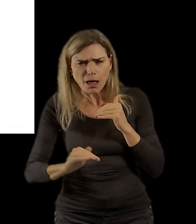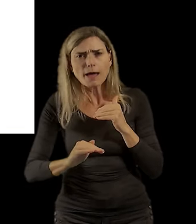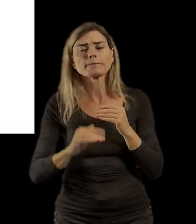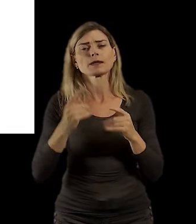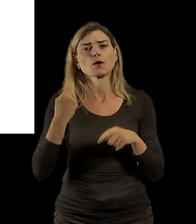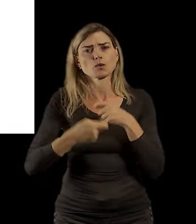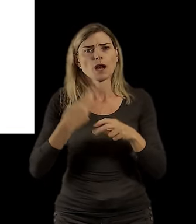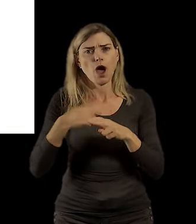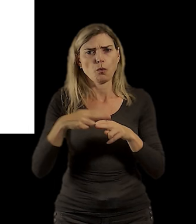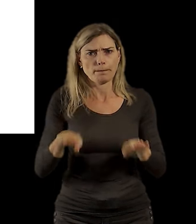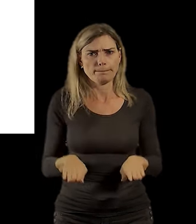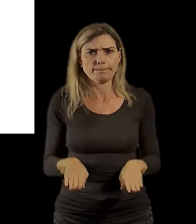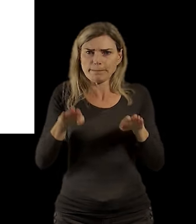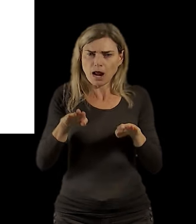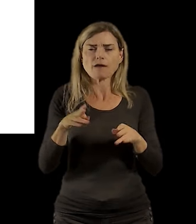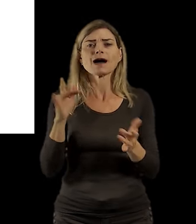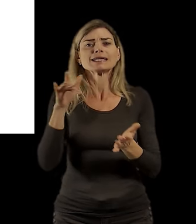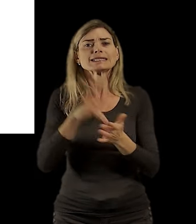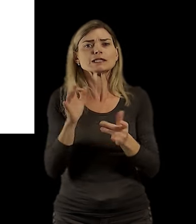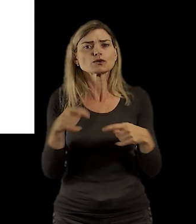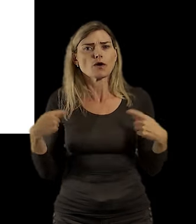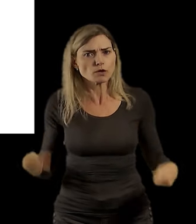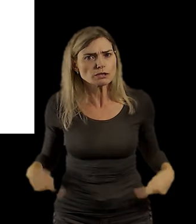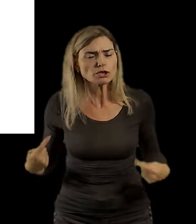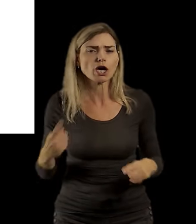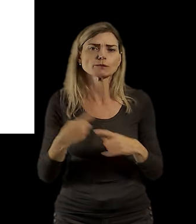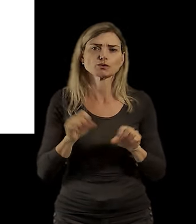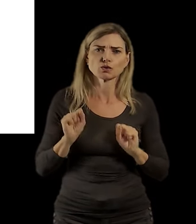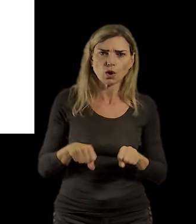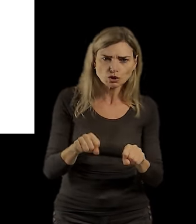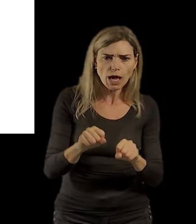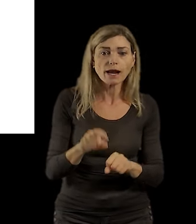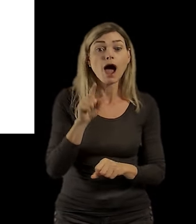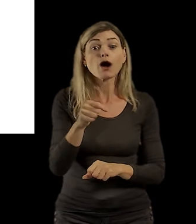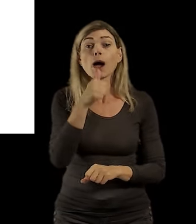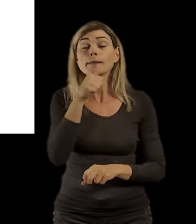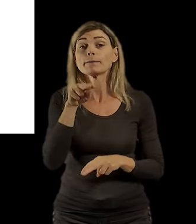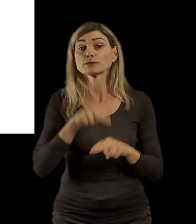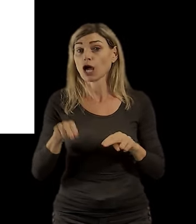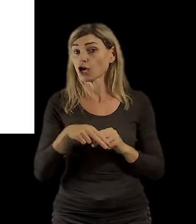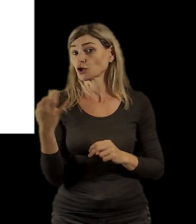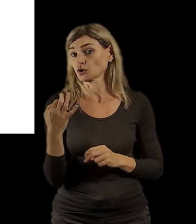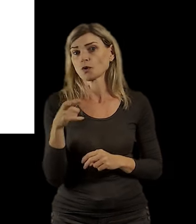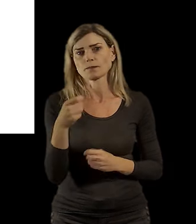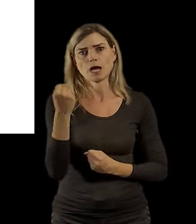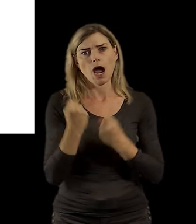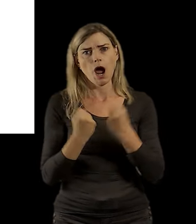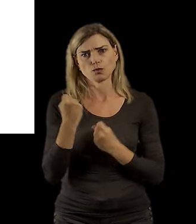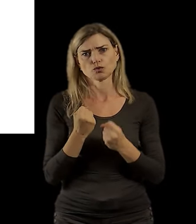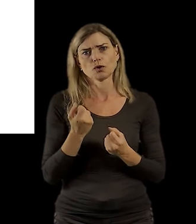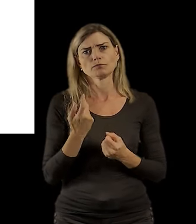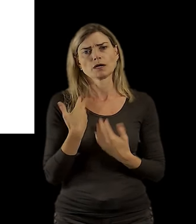pro ty, co jedou třeba s kočárkem nebo s vozíkem, ale ta překážka je tam pro to auto, že musí jako přejet ten de facto příčný práh.